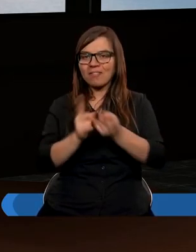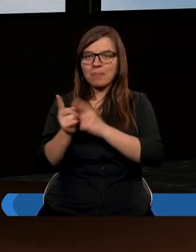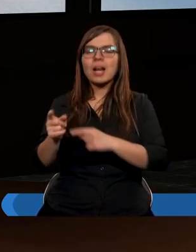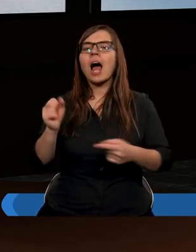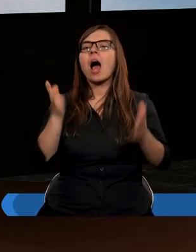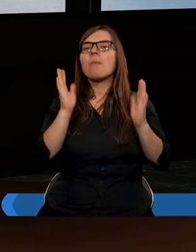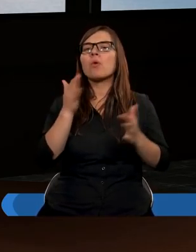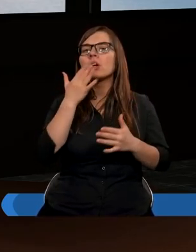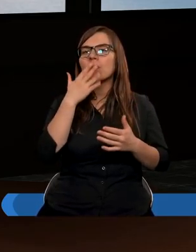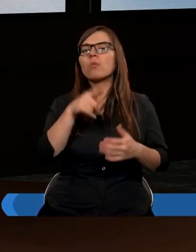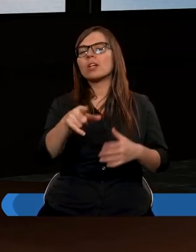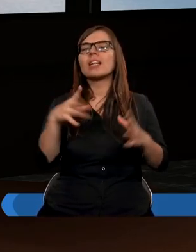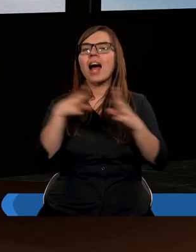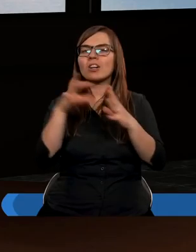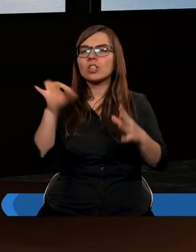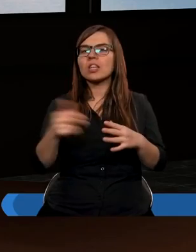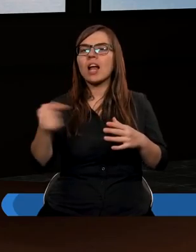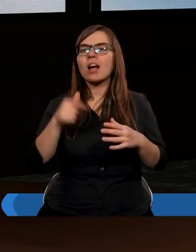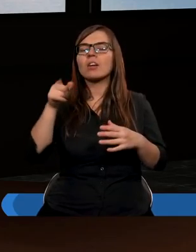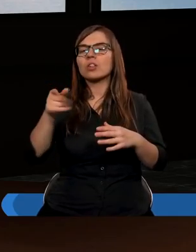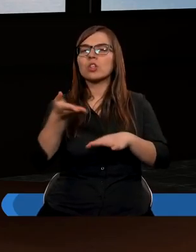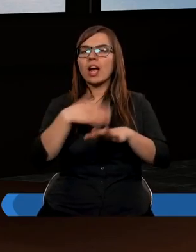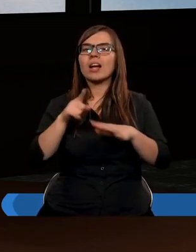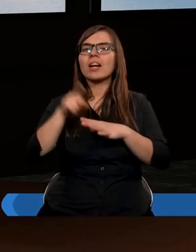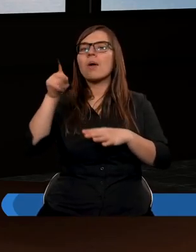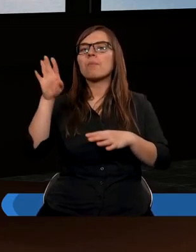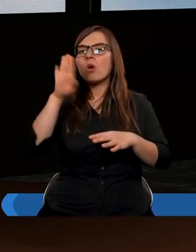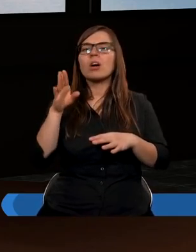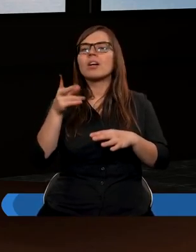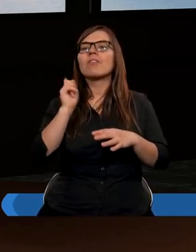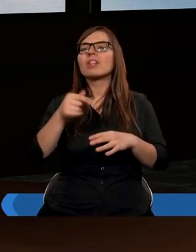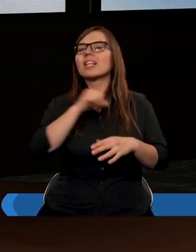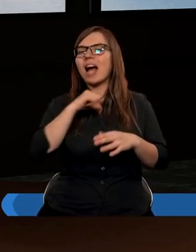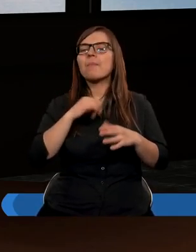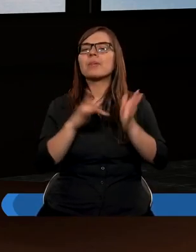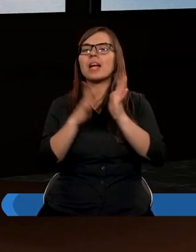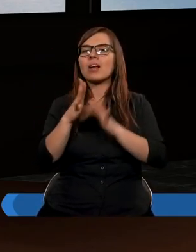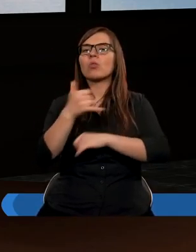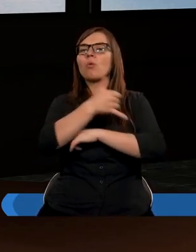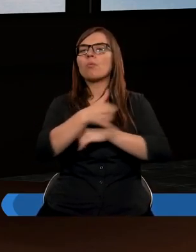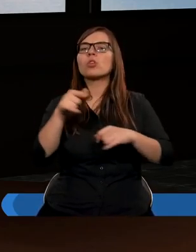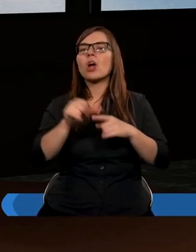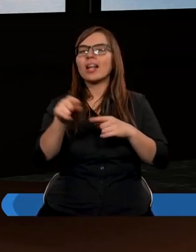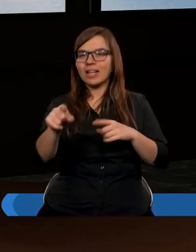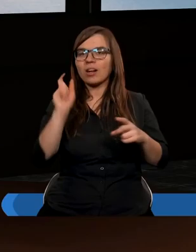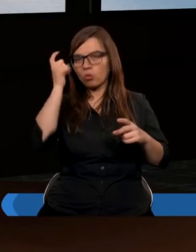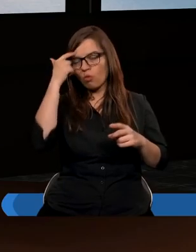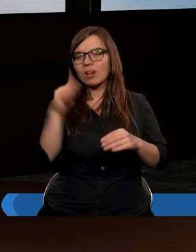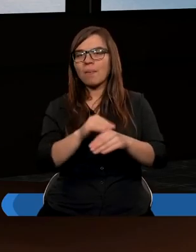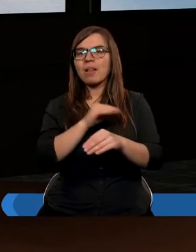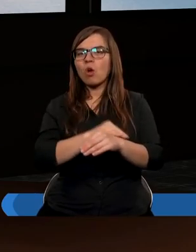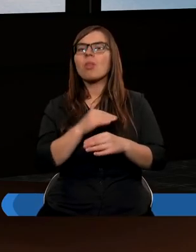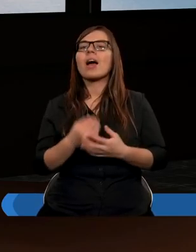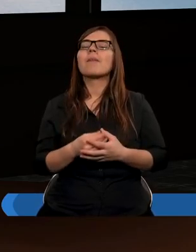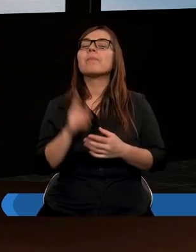potem mówi, że te rzeczy należy czynić, a innych nie zaniedbywać. Czyli sam Jezus to podkreśla, że to jest ten model. Ale